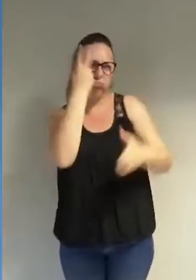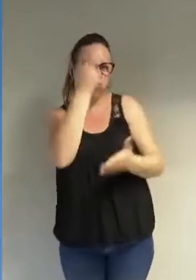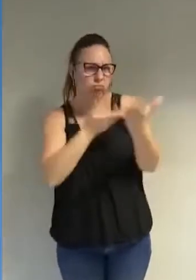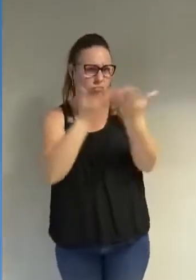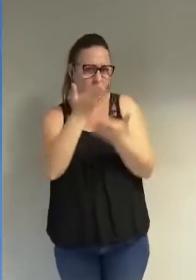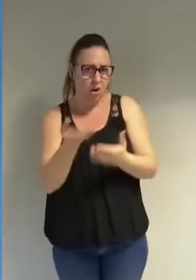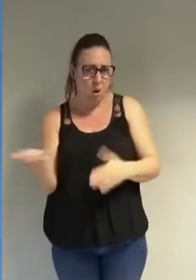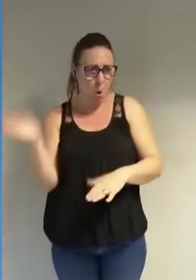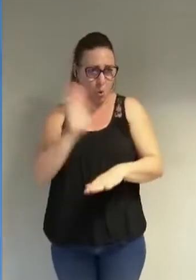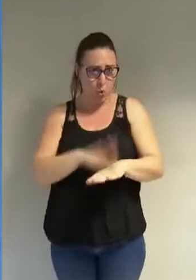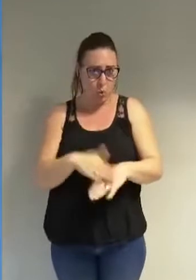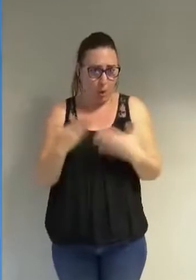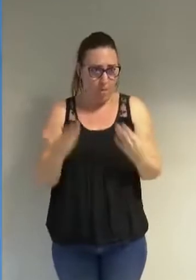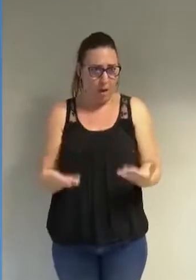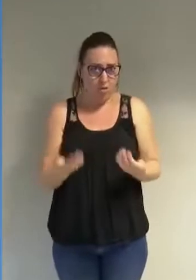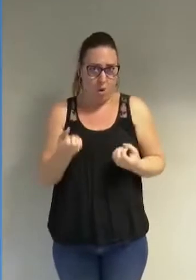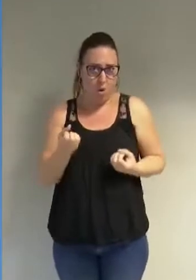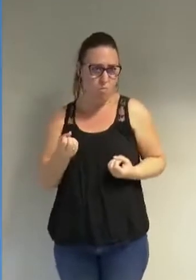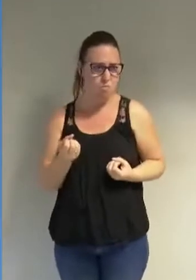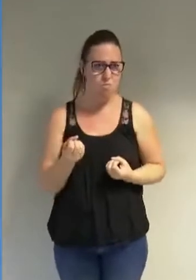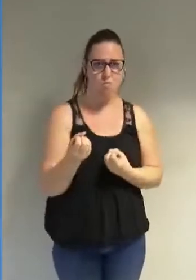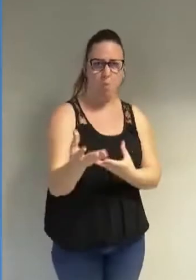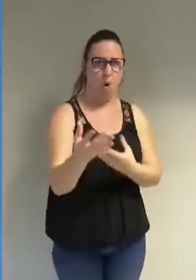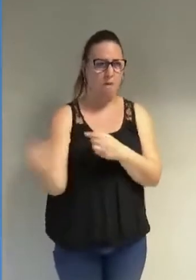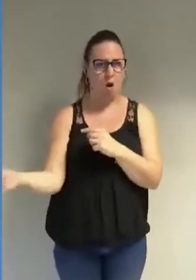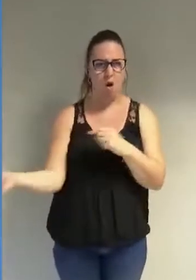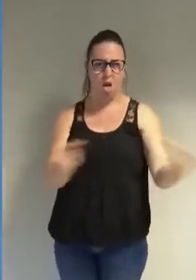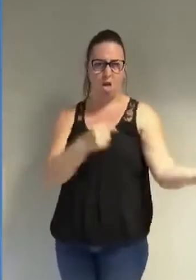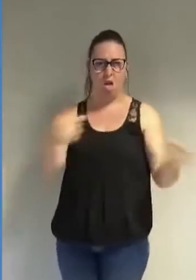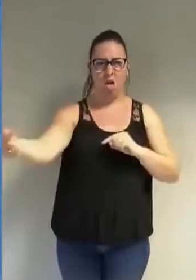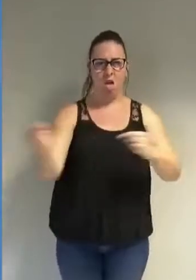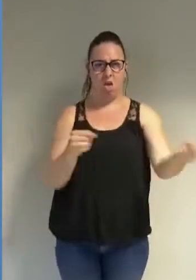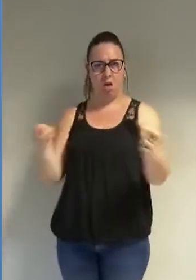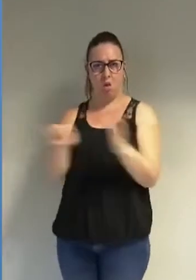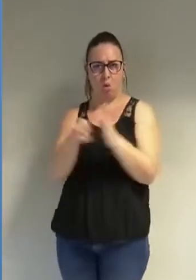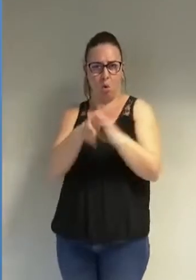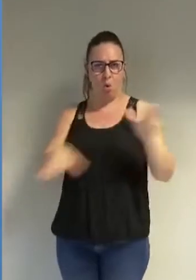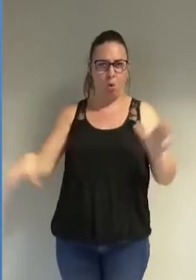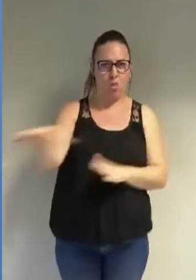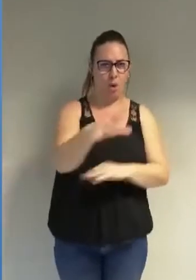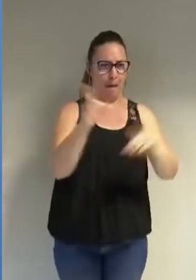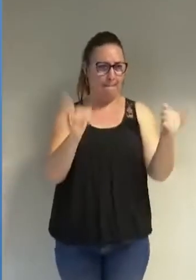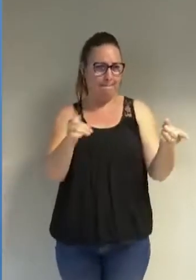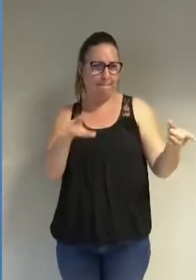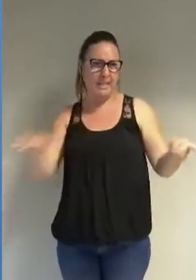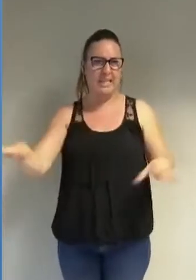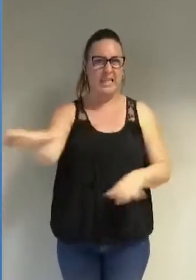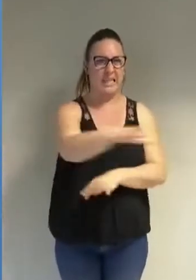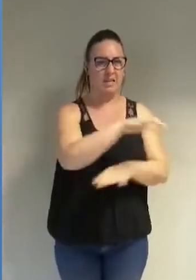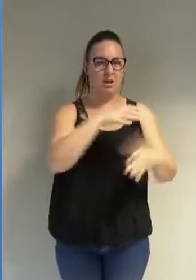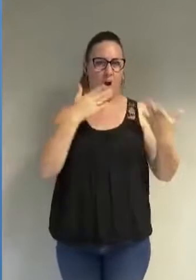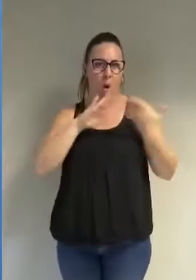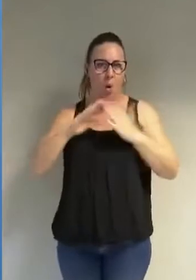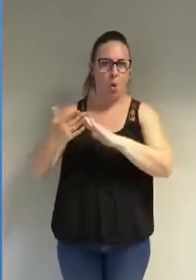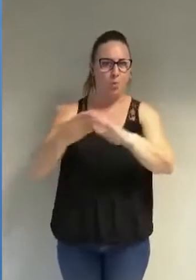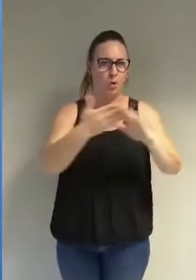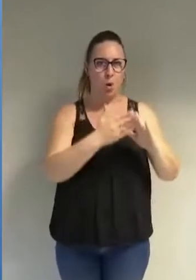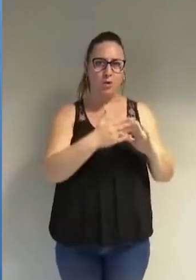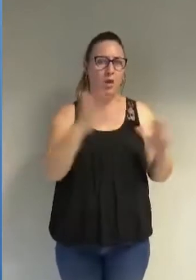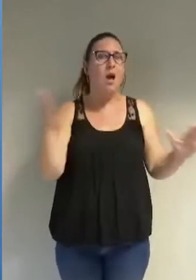allez créer vous allez créer des tensions dans Grenoble dans les piscines dans les communautés qui sont mais